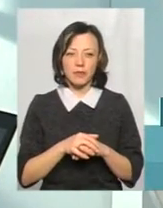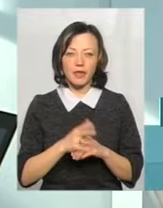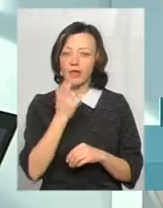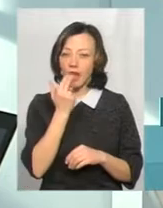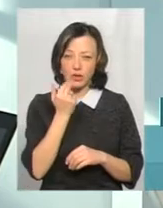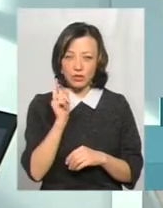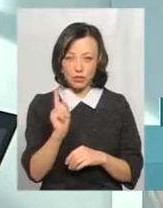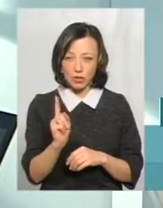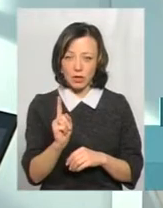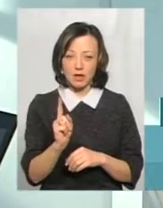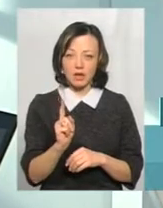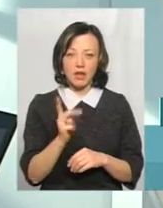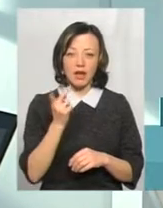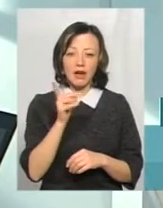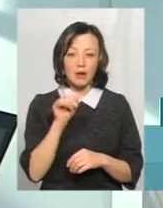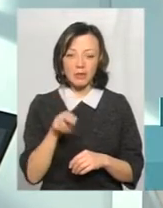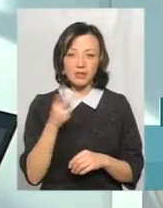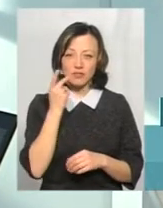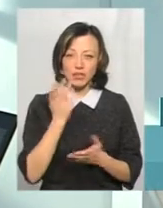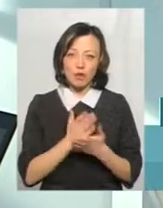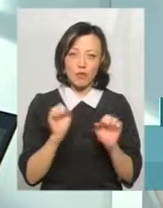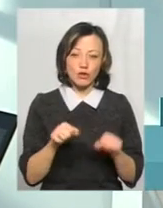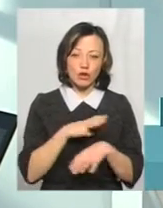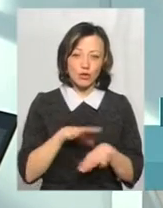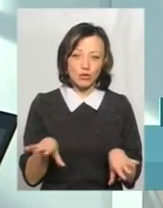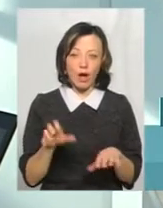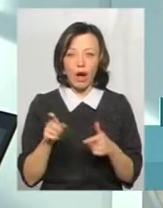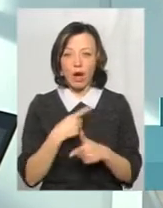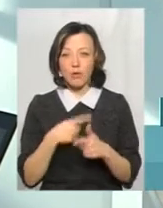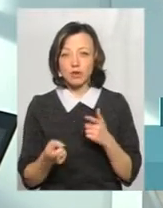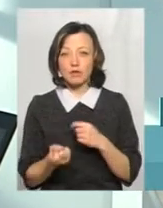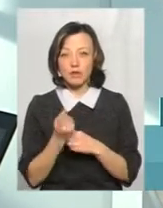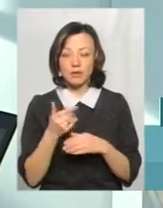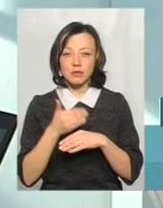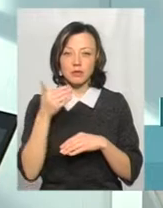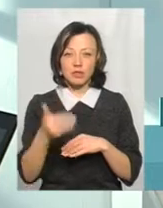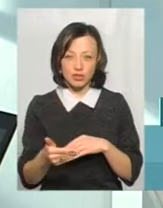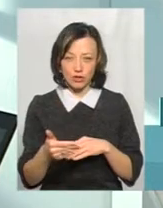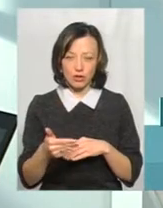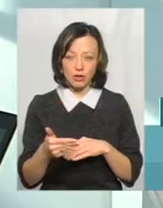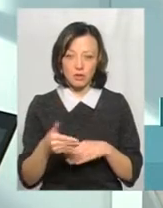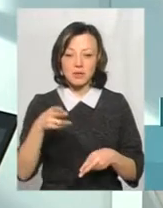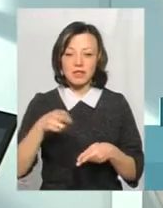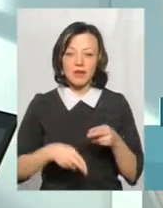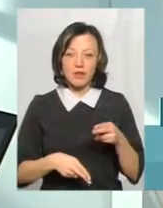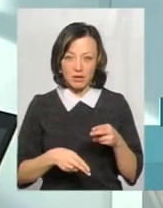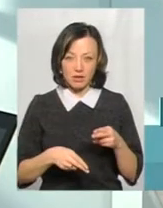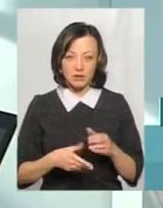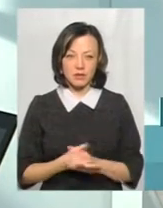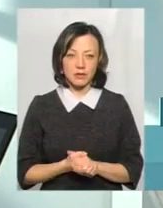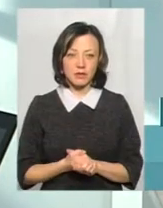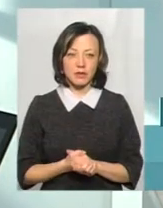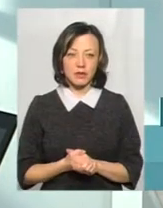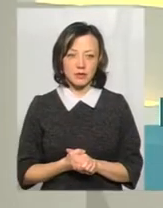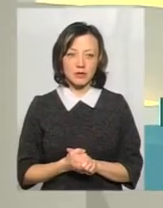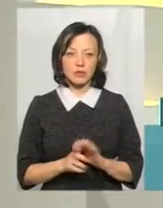Нежить, до речі, при грипі не завжди є, і він може навіть і не бути, або з'являється вже пізніше, під занавіс.